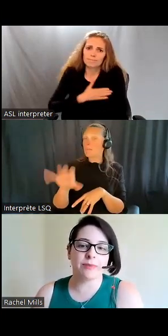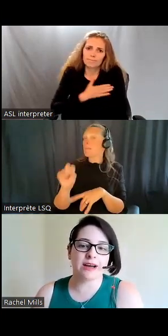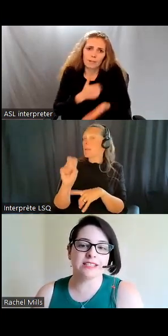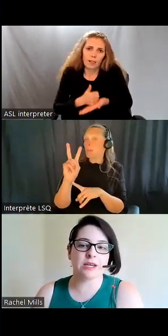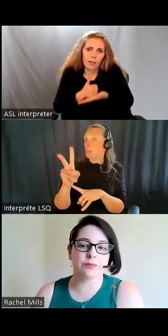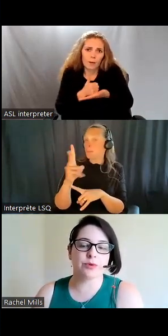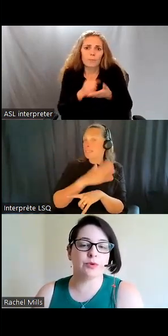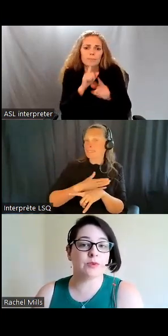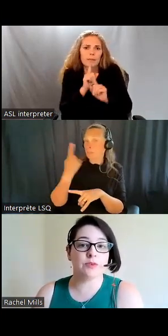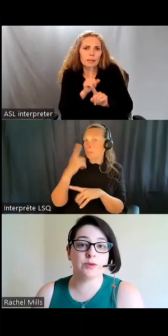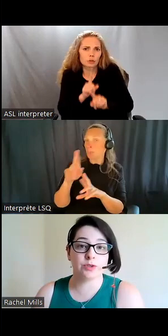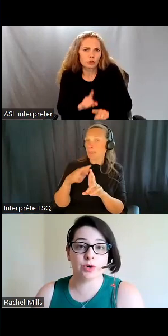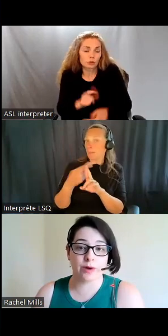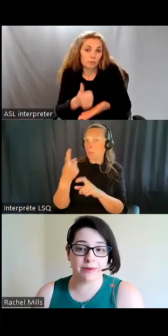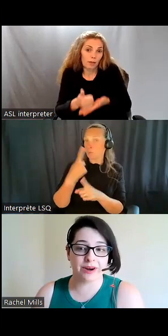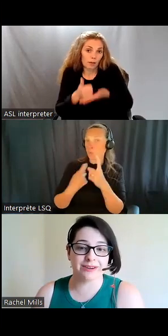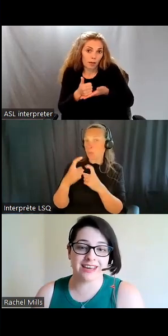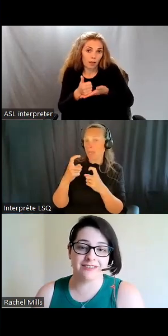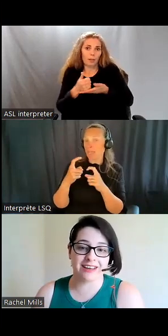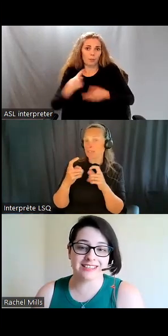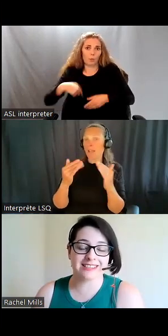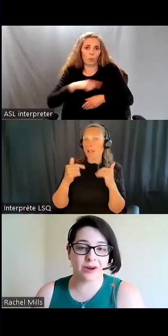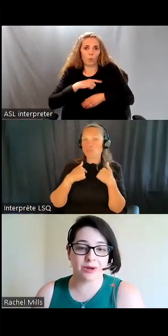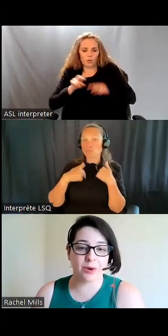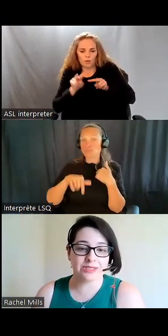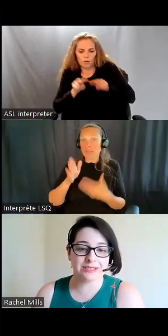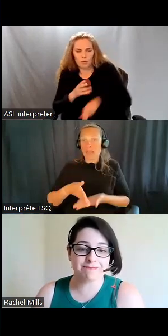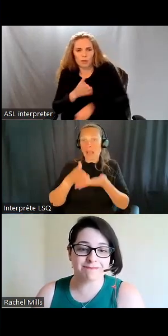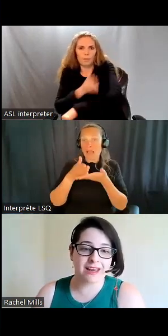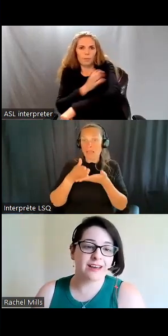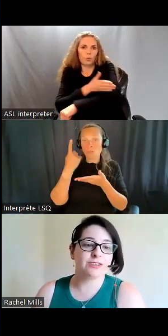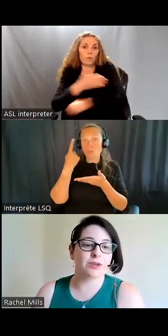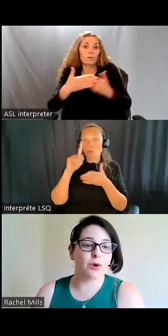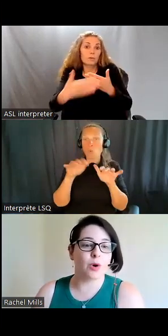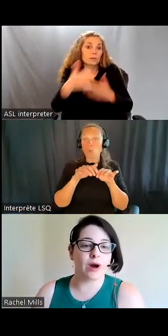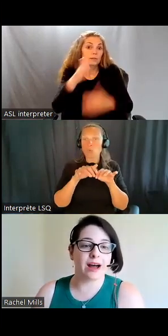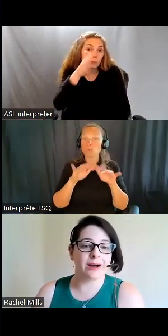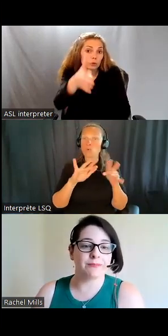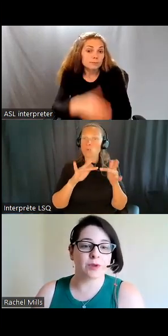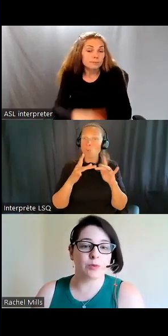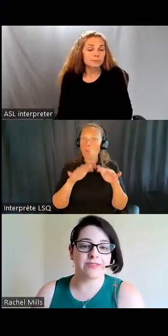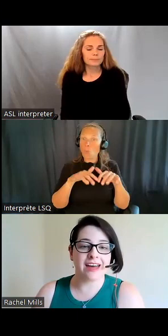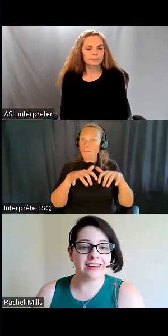pour répondre à ce sondage et nous aider à améliorer les webinaires et événements futurs.